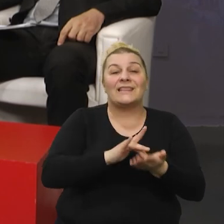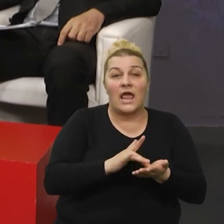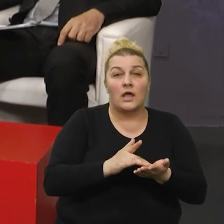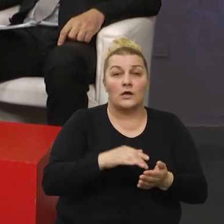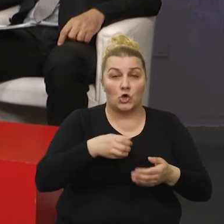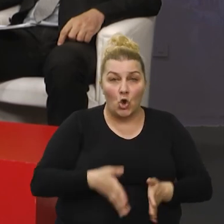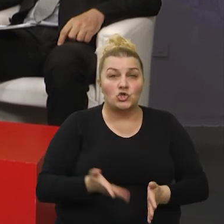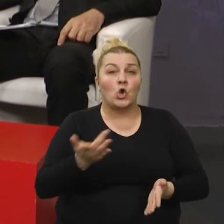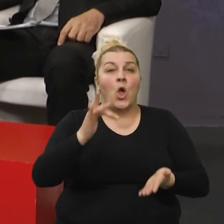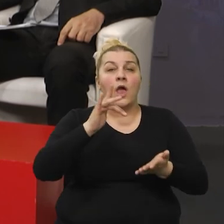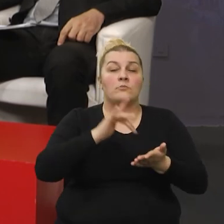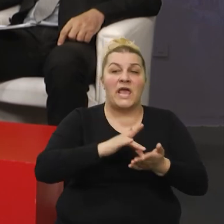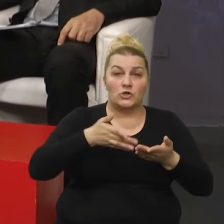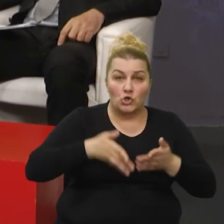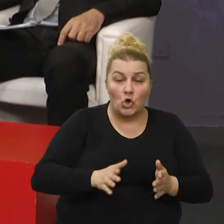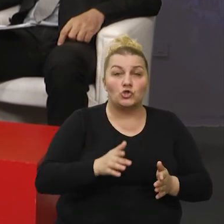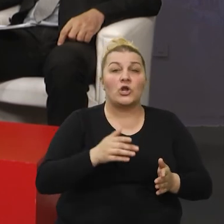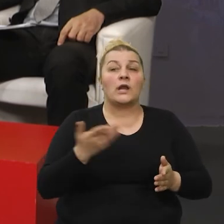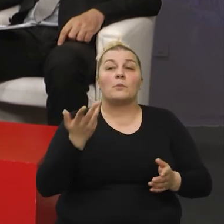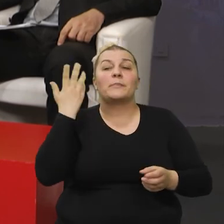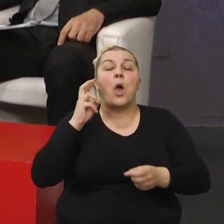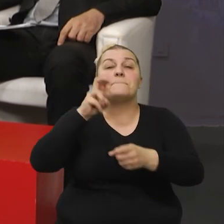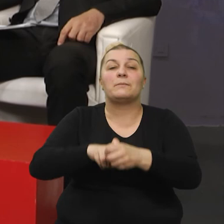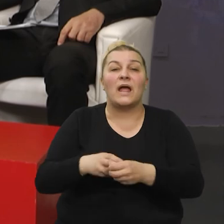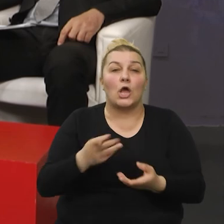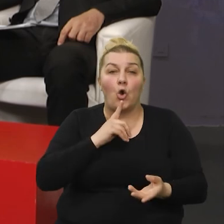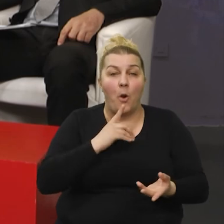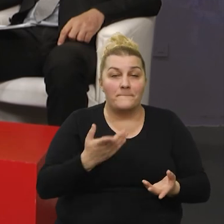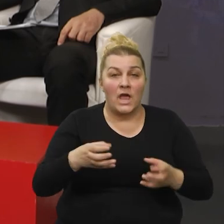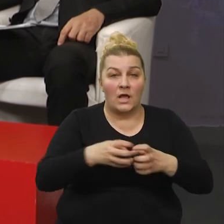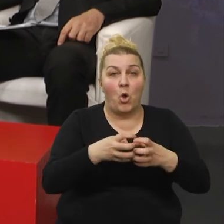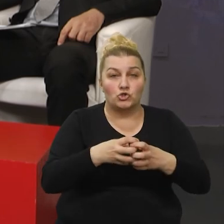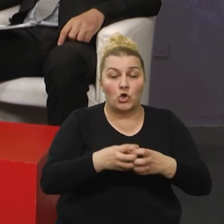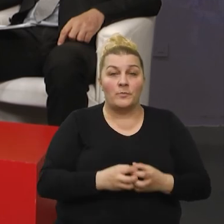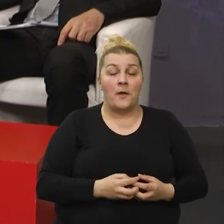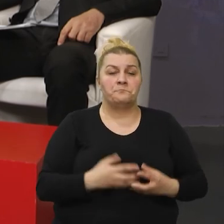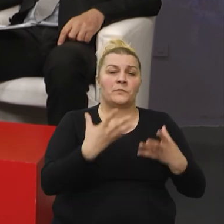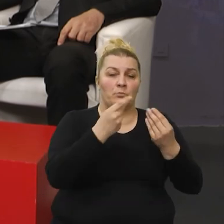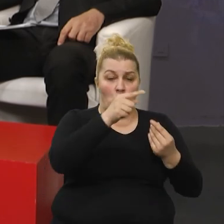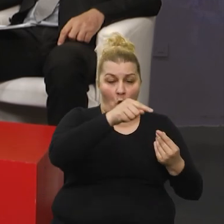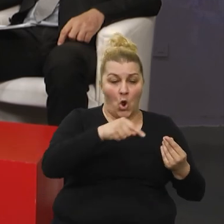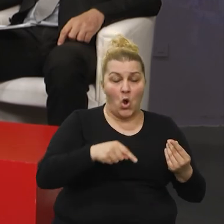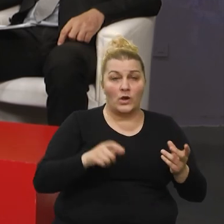školu završio itd. Koji je postoji pripadao. Za mnoge od ovih